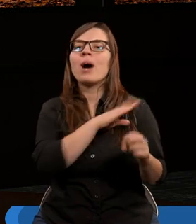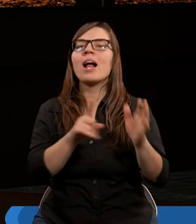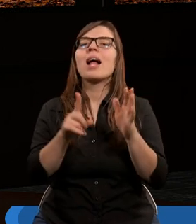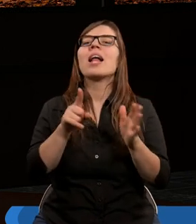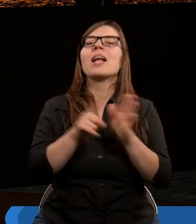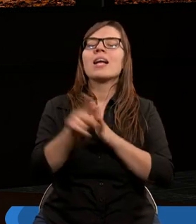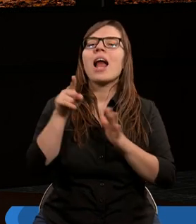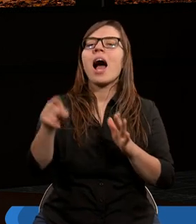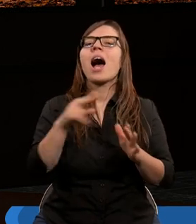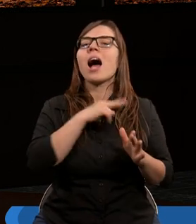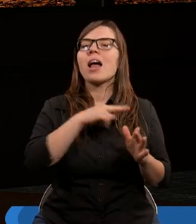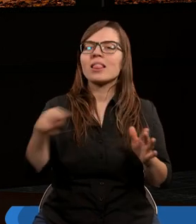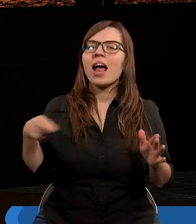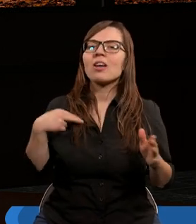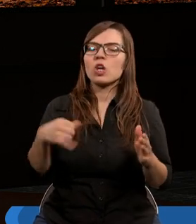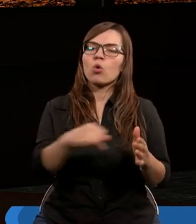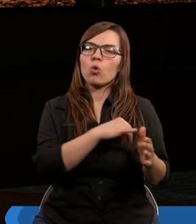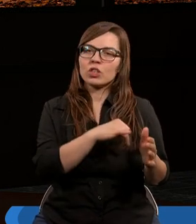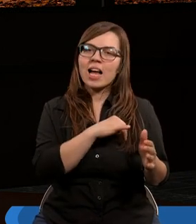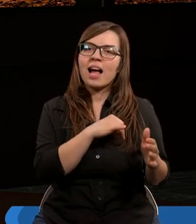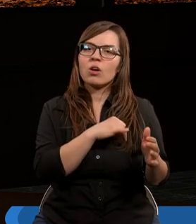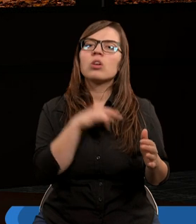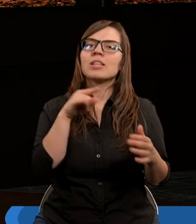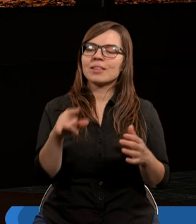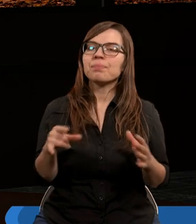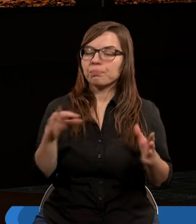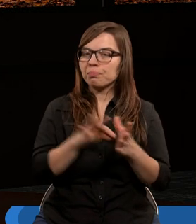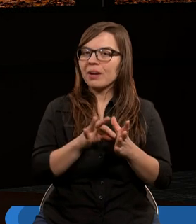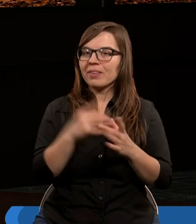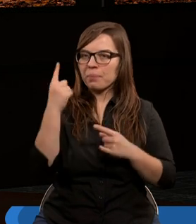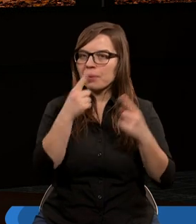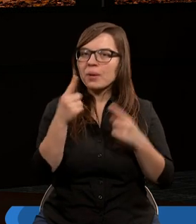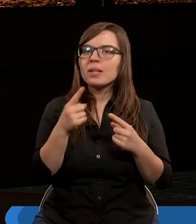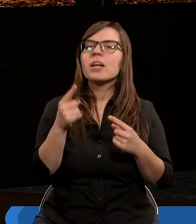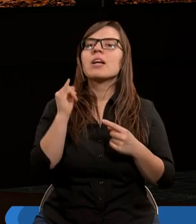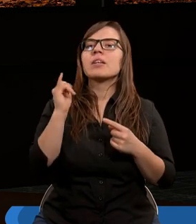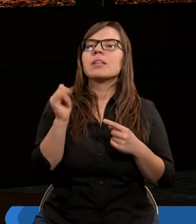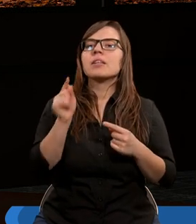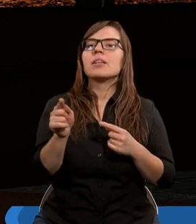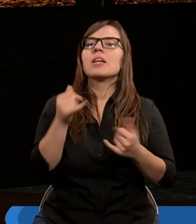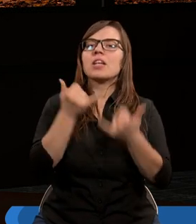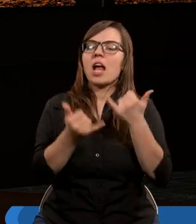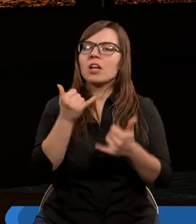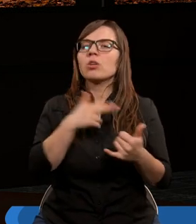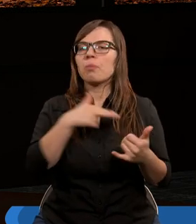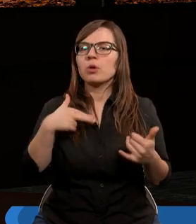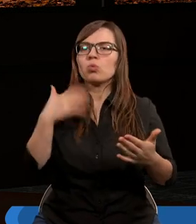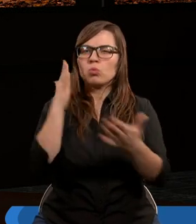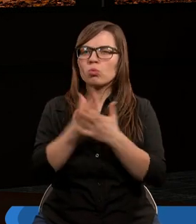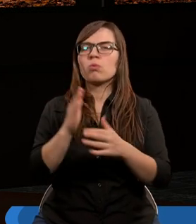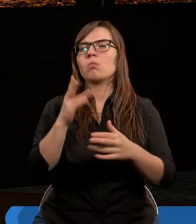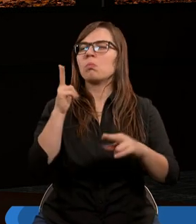naszego grzechu. To zostawienie. I teraz, jeśli przestajemy